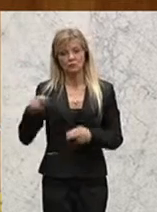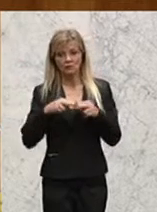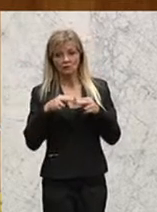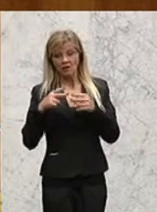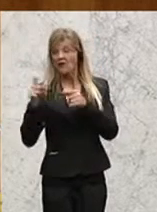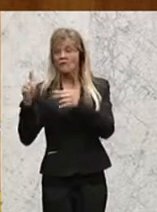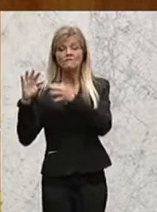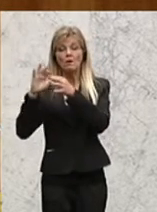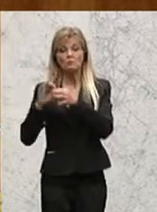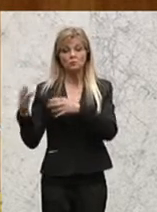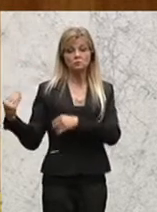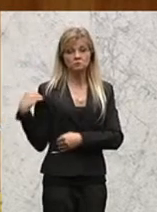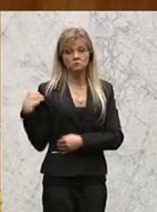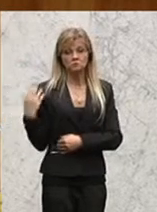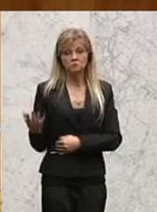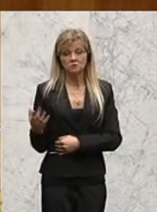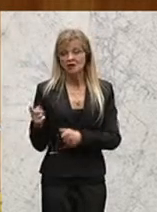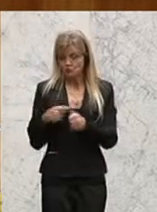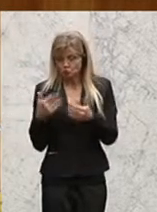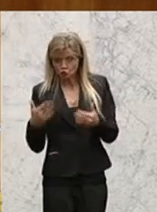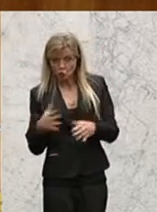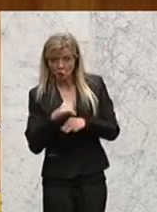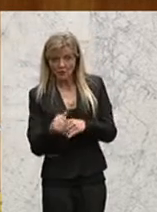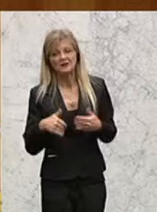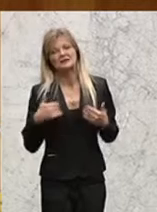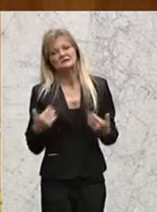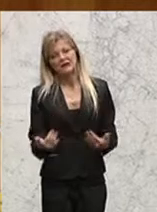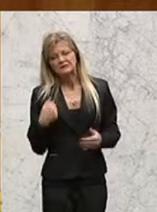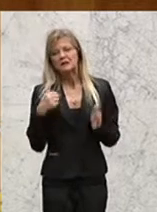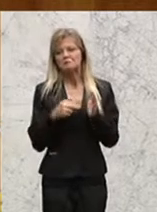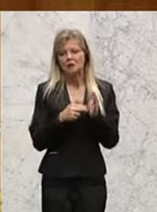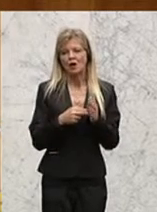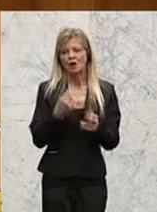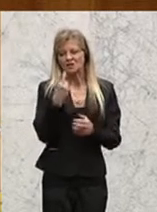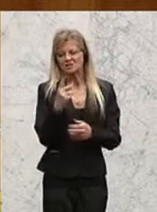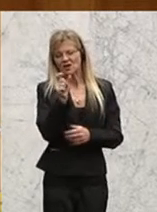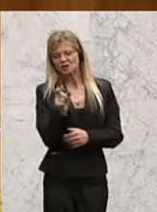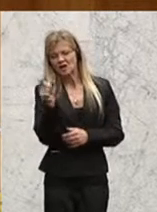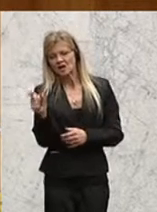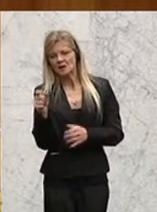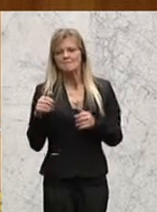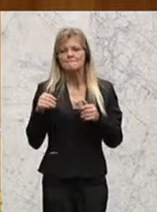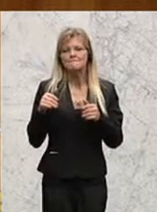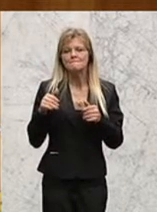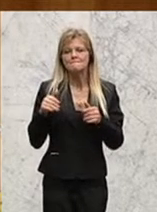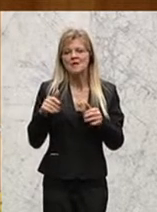Verbund hat gesagt, wenn wir das machen würden, dann würden wir wahrscheinlich einen zweistelligen Millionenbetrag an Gewinnen einbüßen.